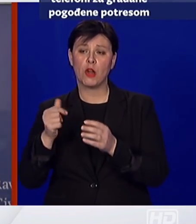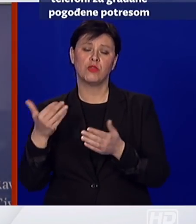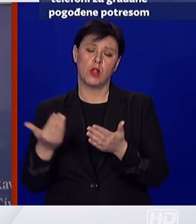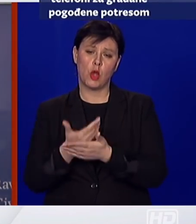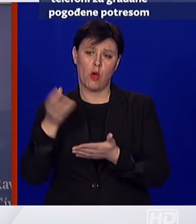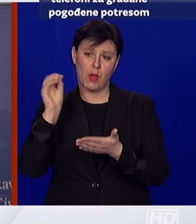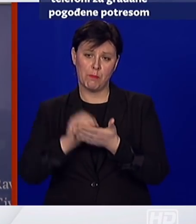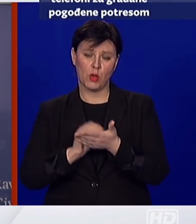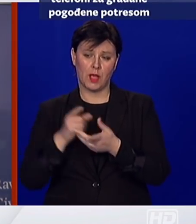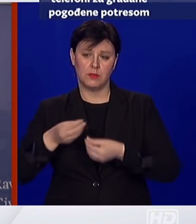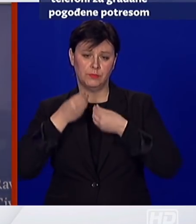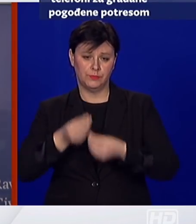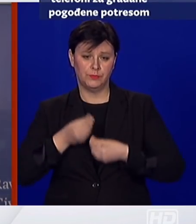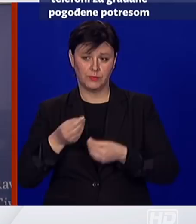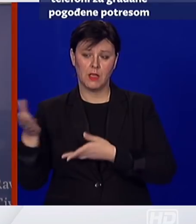Vili izvoli.